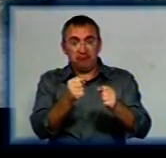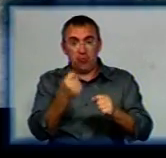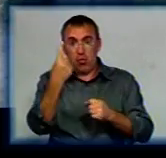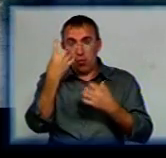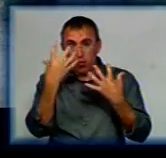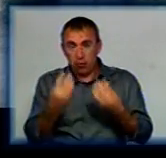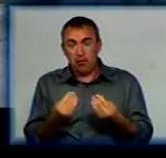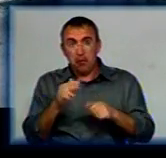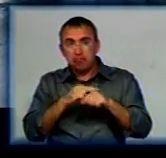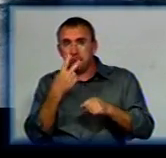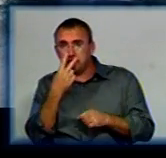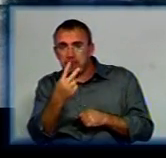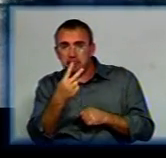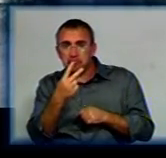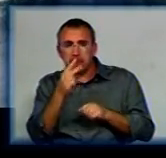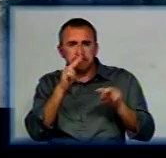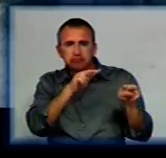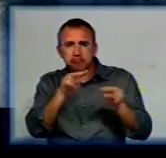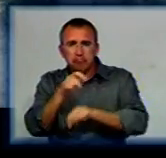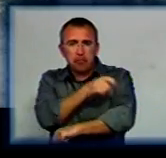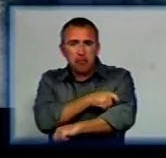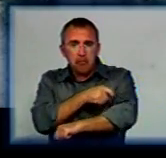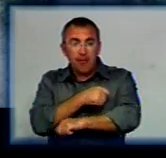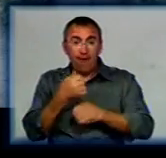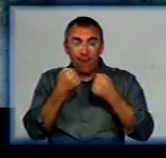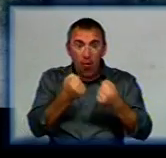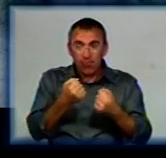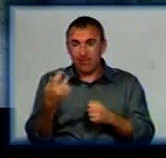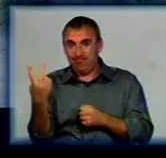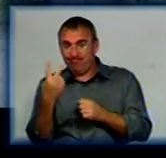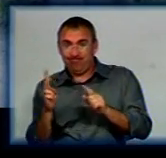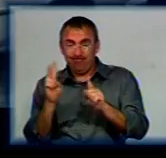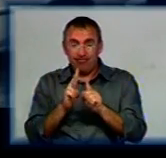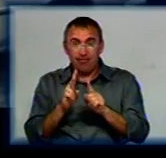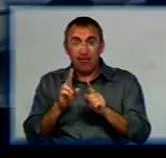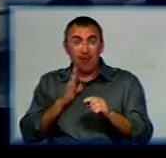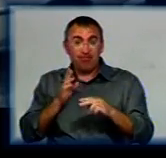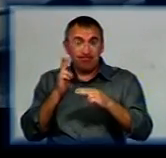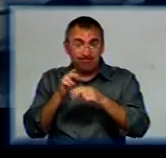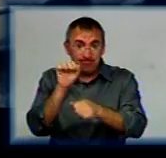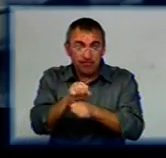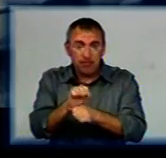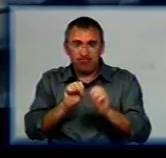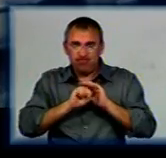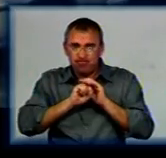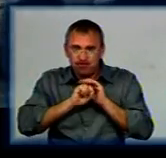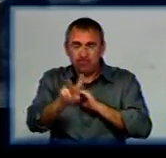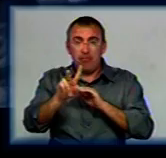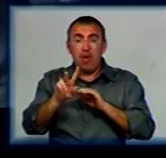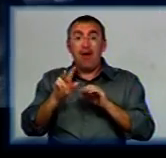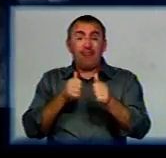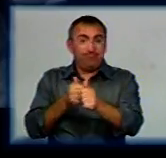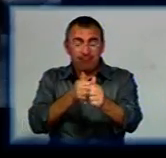авто правоохоронці помітили під час патрулювання. Водія і трьох його супутників намагалися зупинити, проте ті кинулися на втюки. Після погоні авто